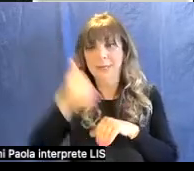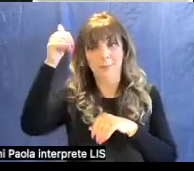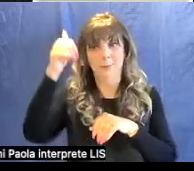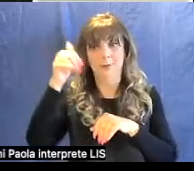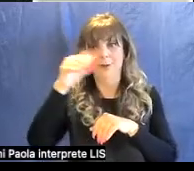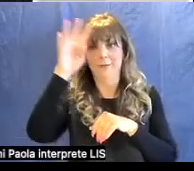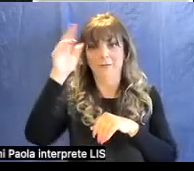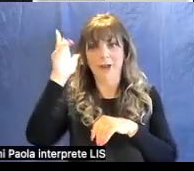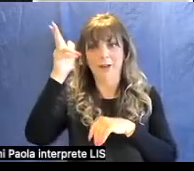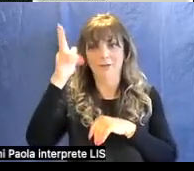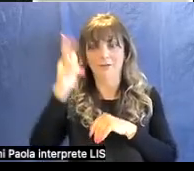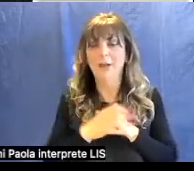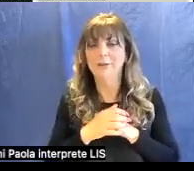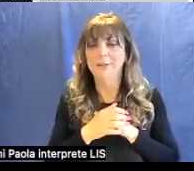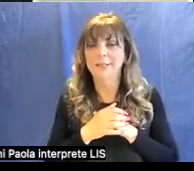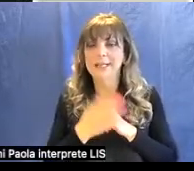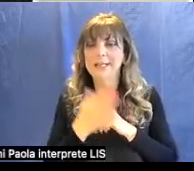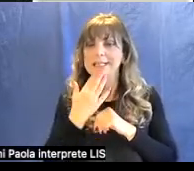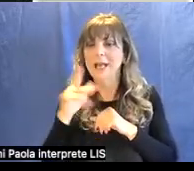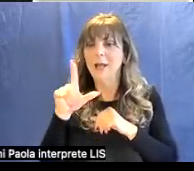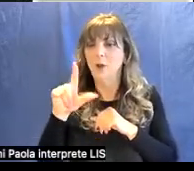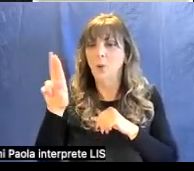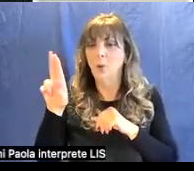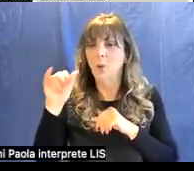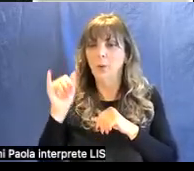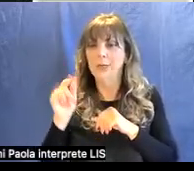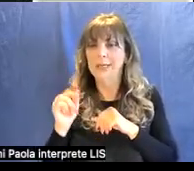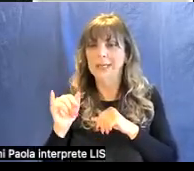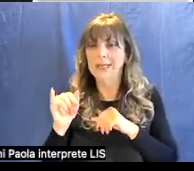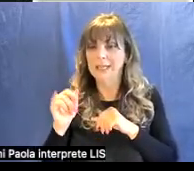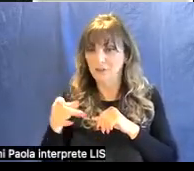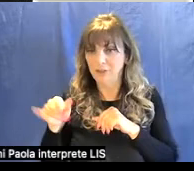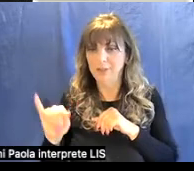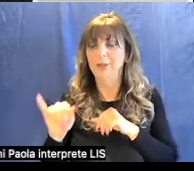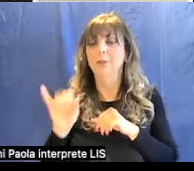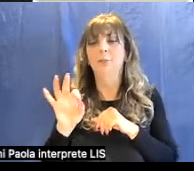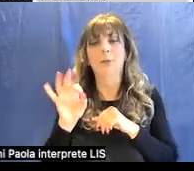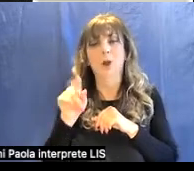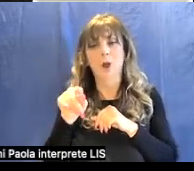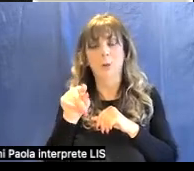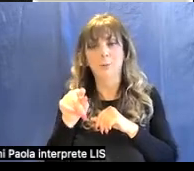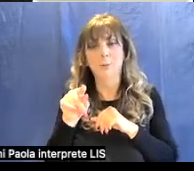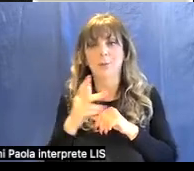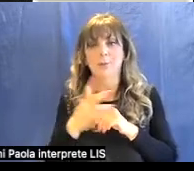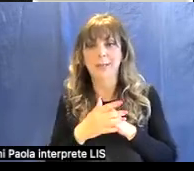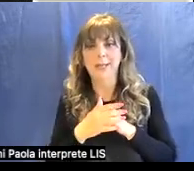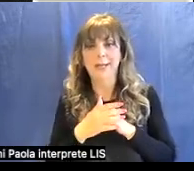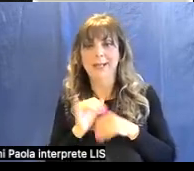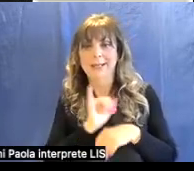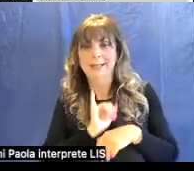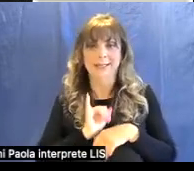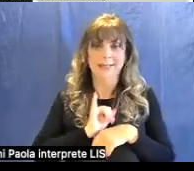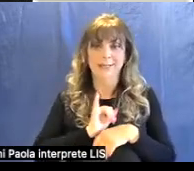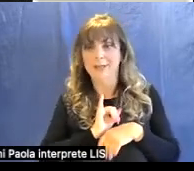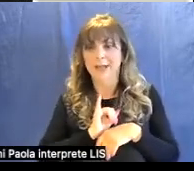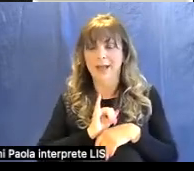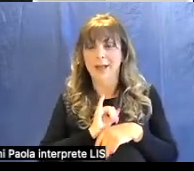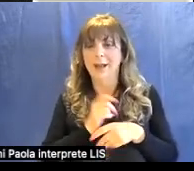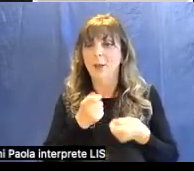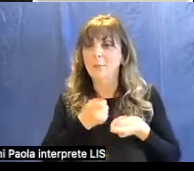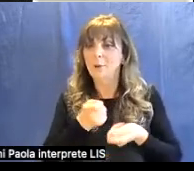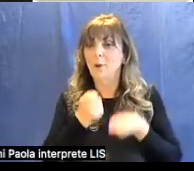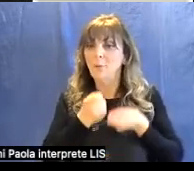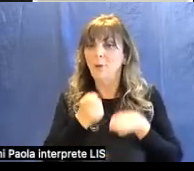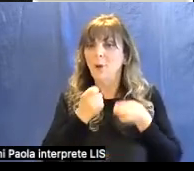San Luigi il quale proprio per identificarsi con e promuovere questo